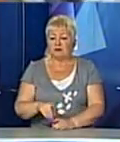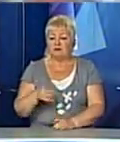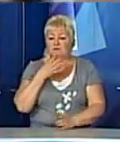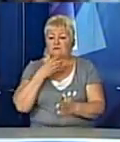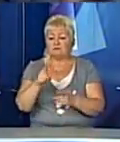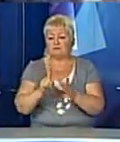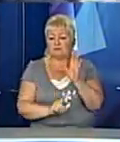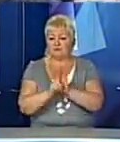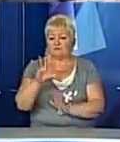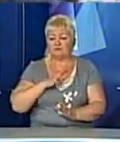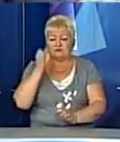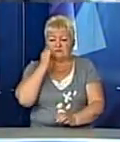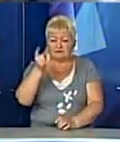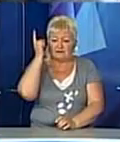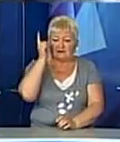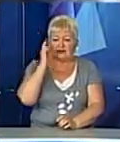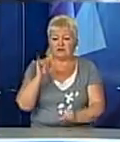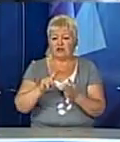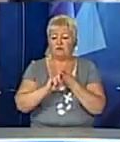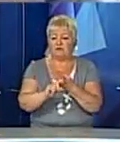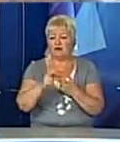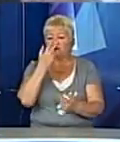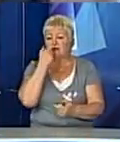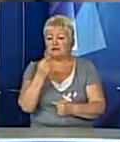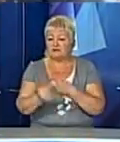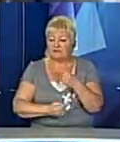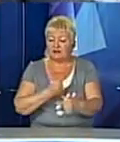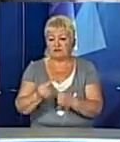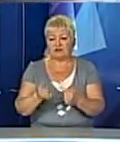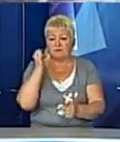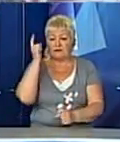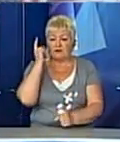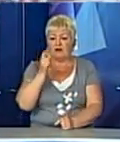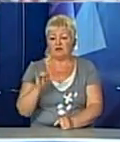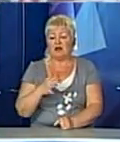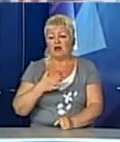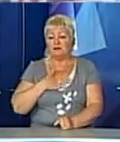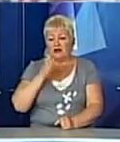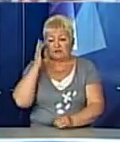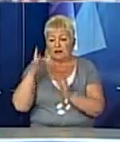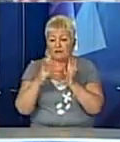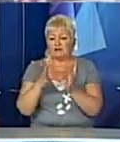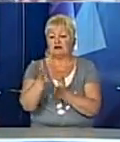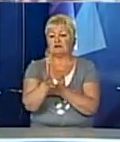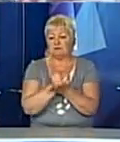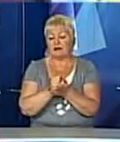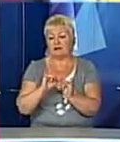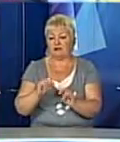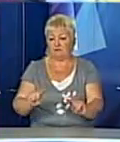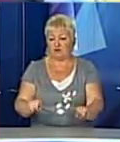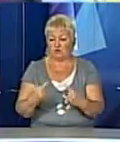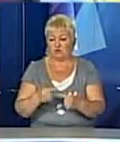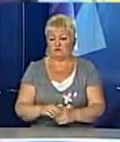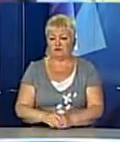давніх давен. Трошки пов'язується і зі звичайами, і з давніми традиціями. І наша мета – їх зберегти і відроджувати.